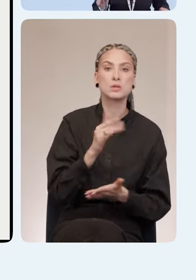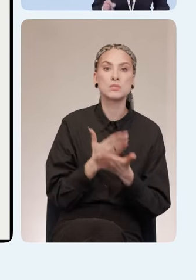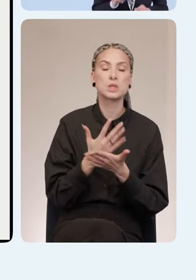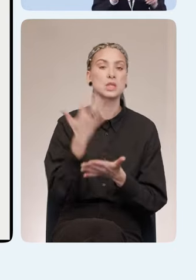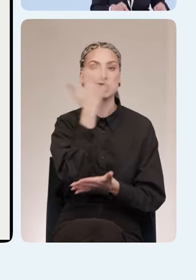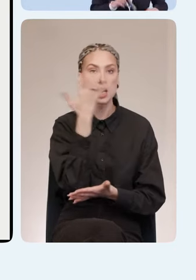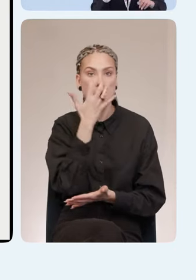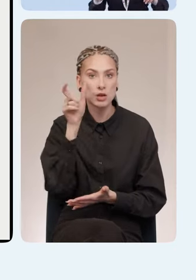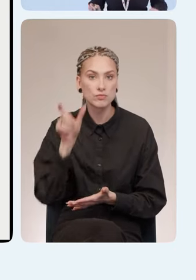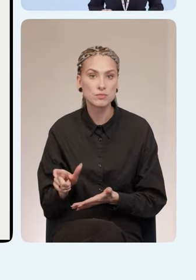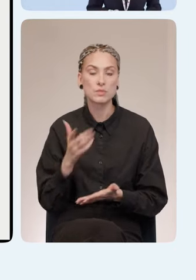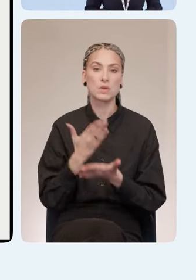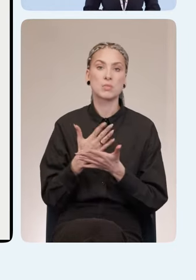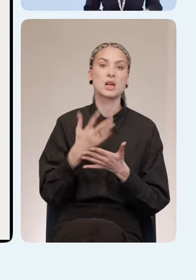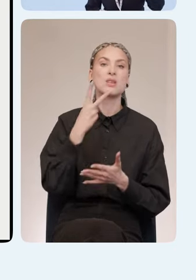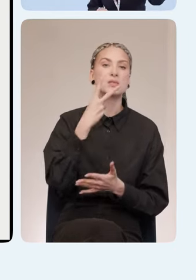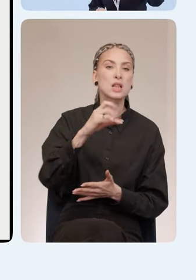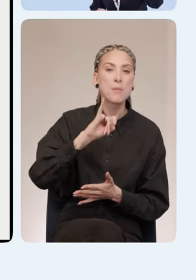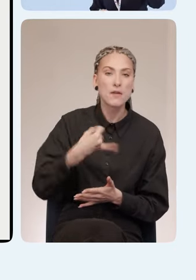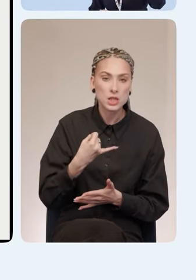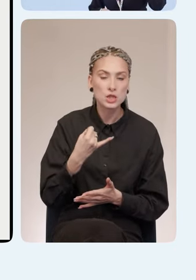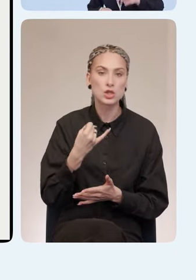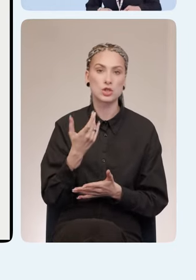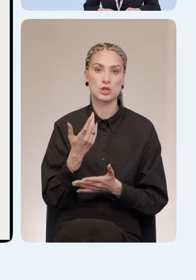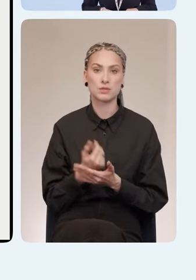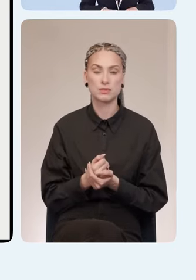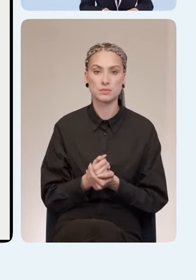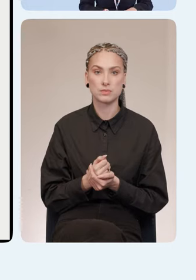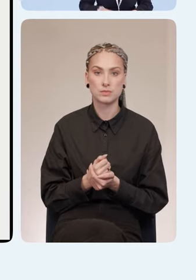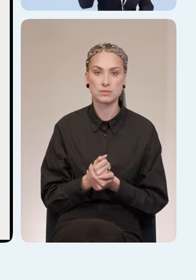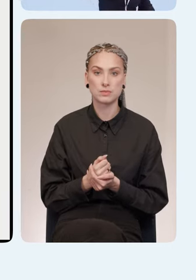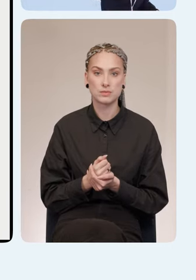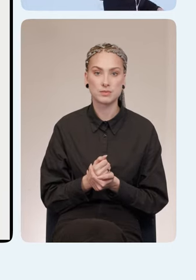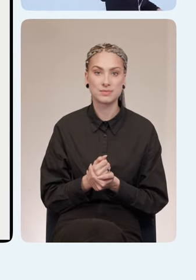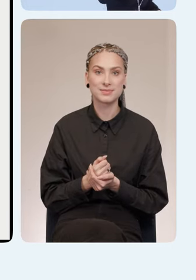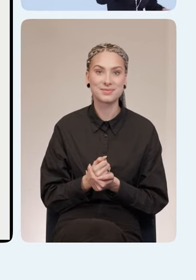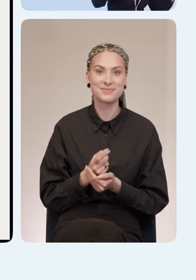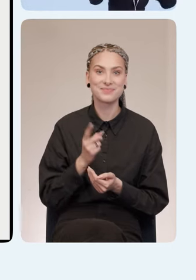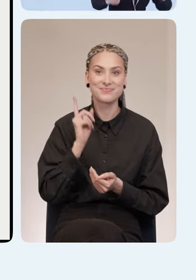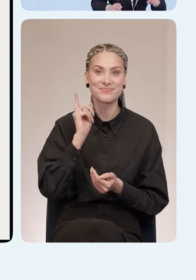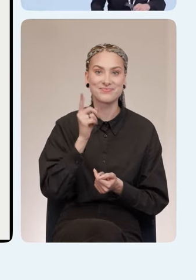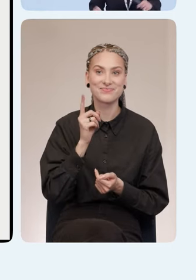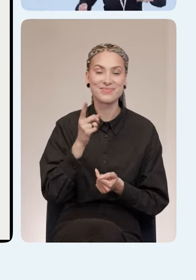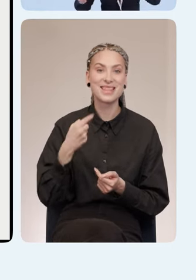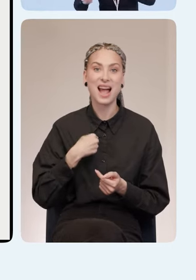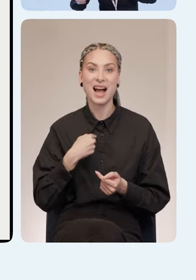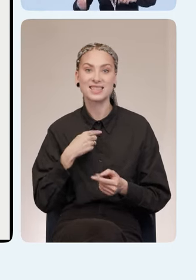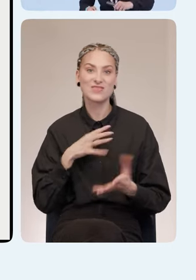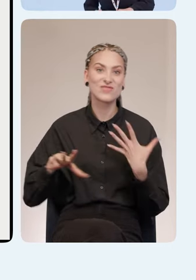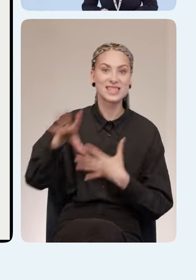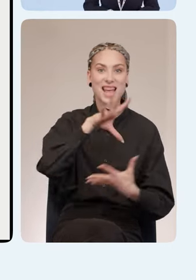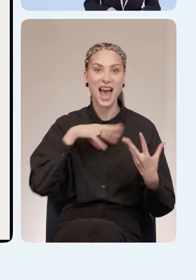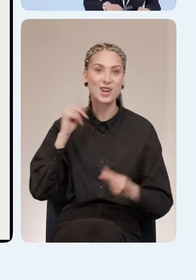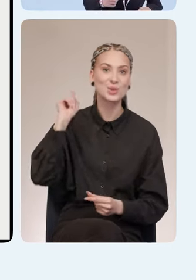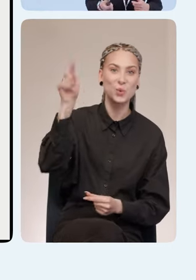незрячих, например, слабовидящих. Игорь Кипчатов из «Перспективы» мне сейчас говорит, да-да-да, нас всех туда.